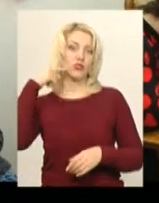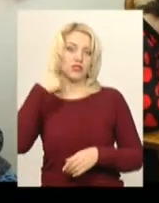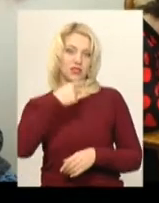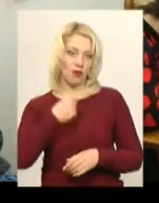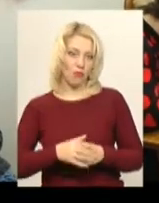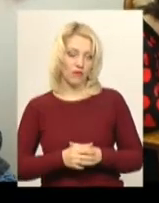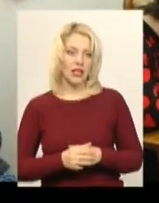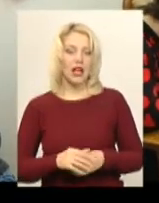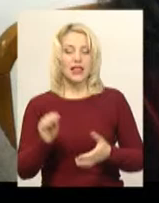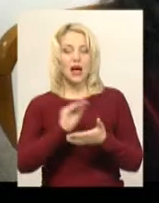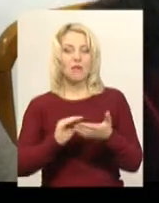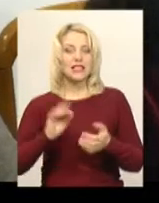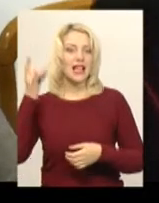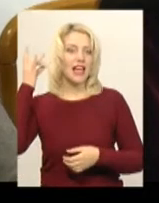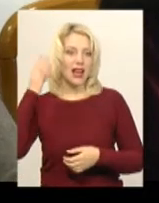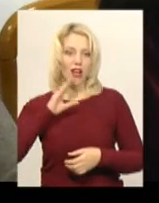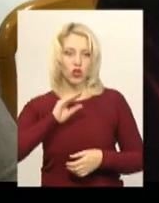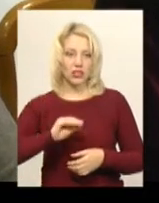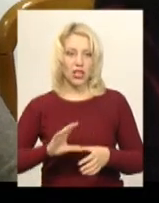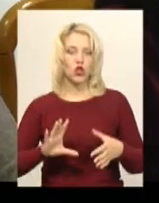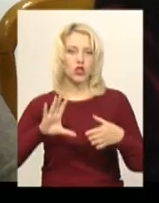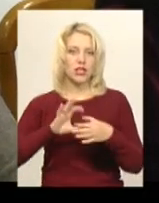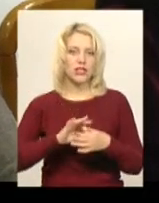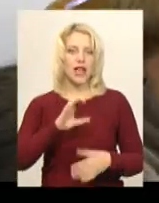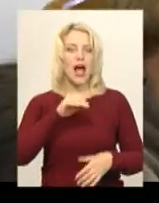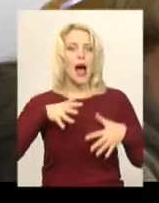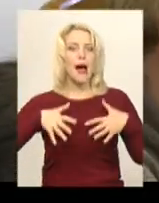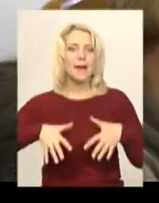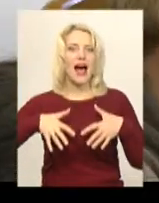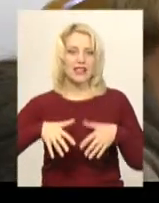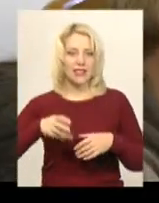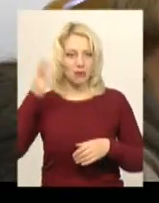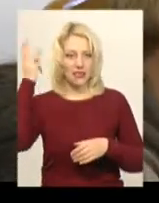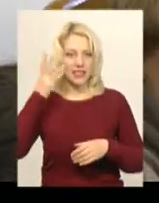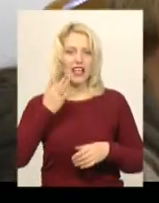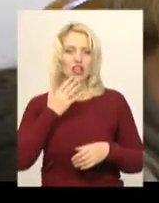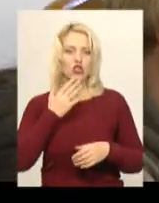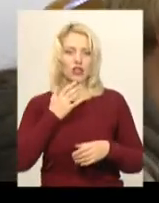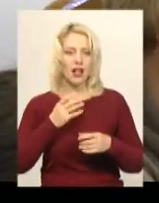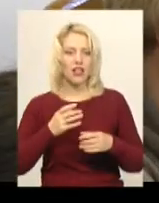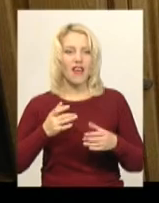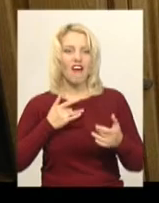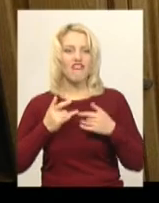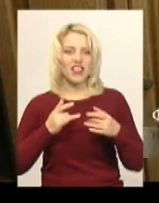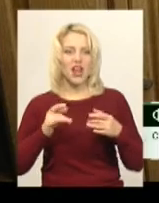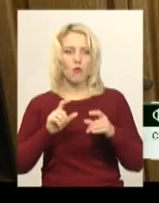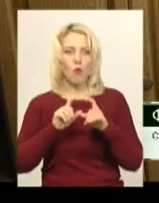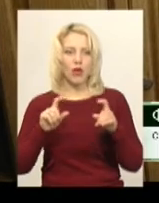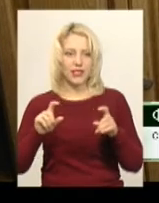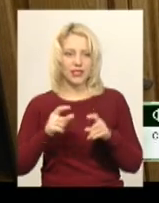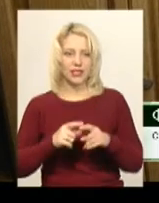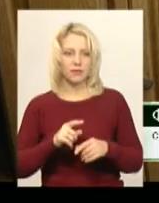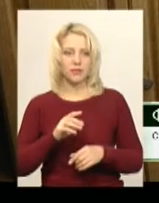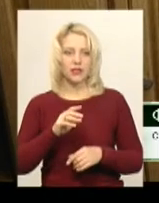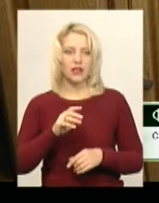українського радіодиктанту долучилась Абхазка за національністю солістка Хмельницької обласної філармонії Фатіма Чергінзія. Мені